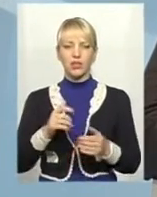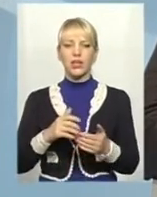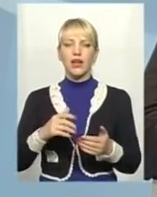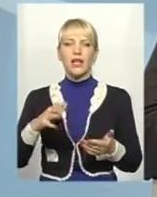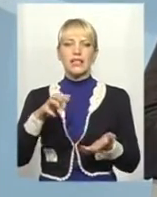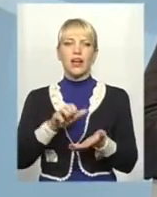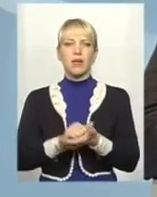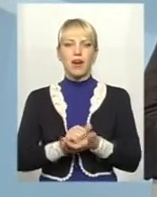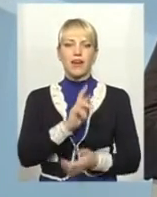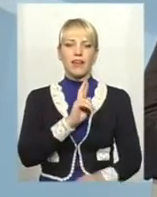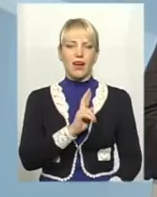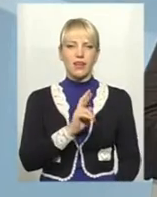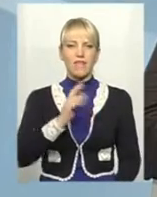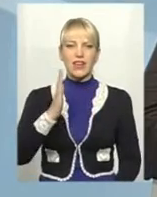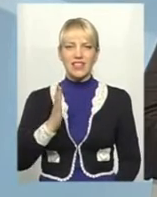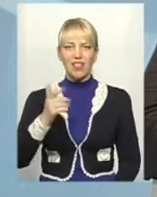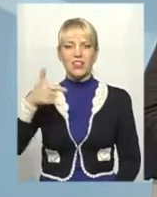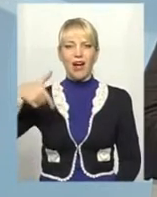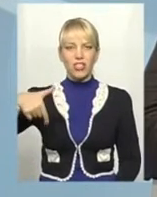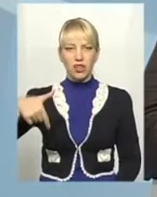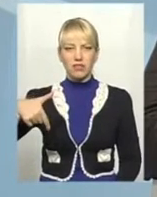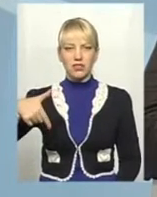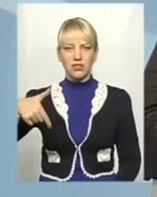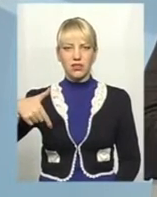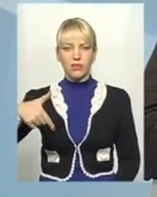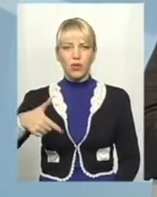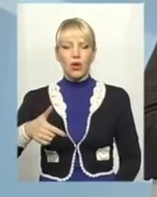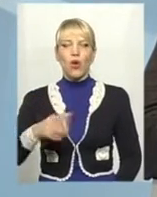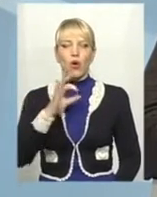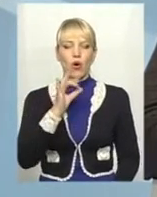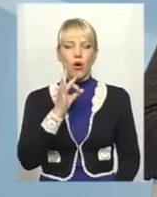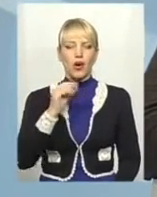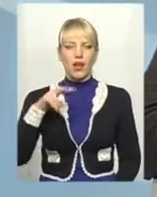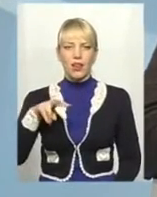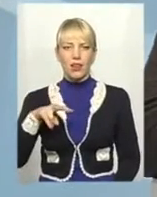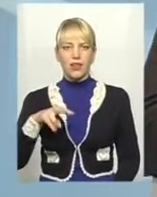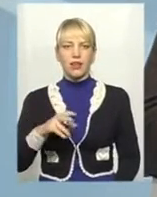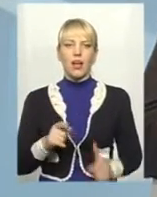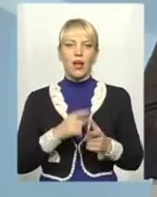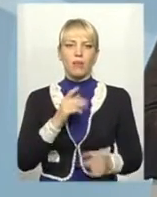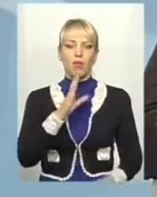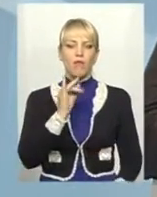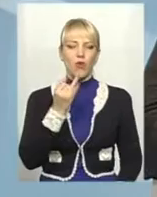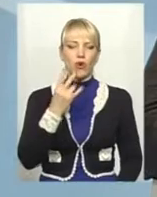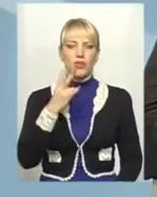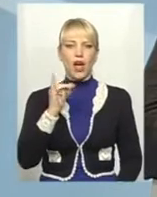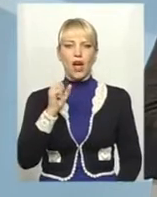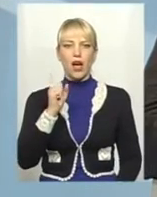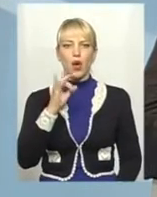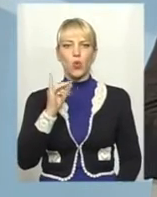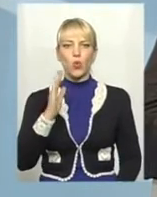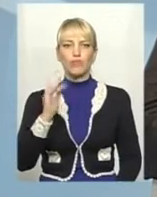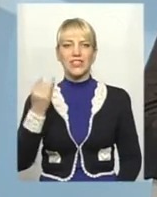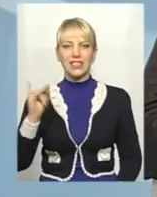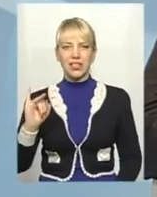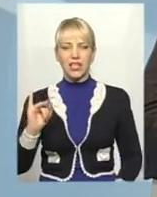Яків Васильович Гальчевський, Орел або Войнаровський, про які історики